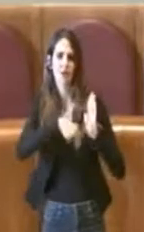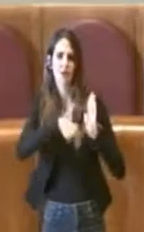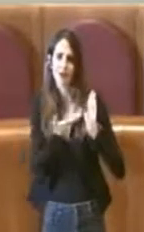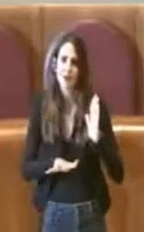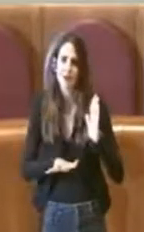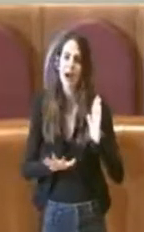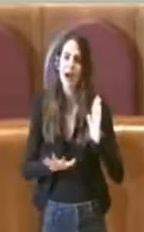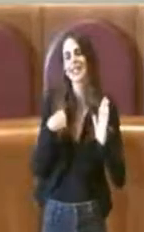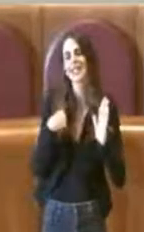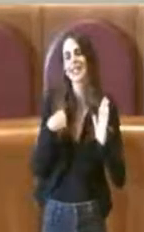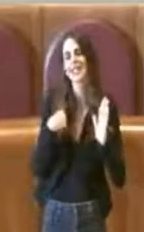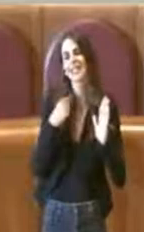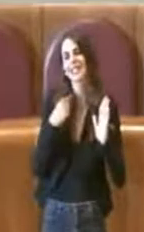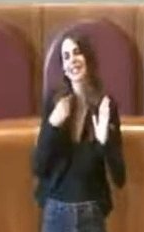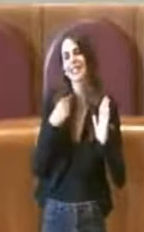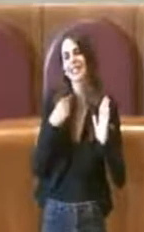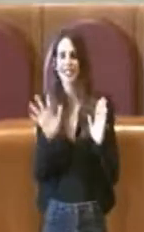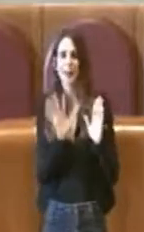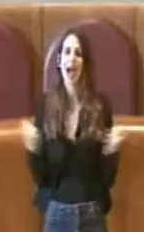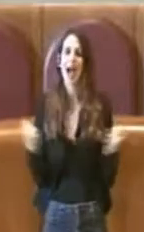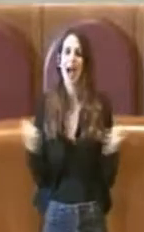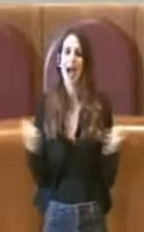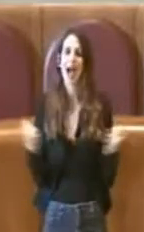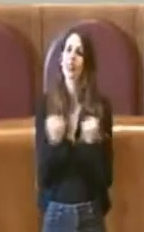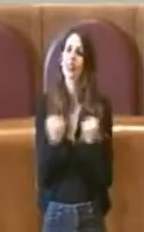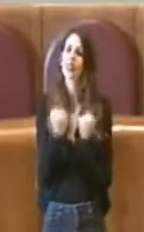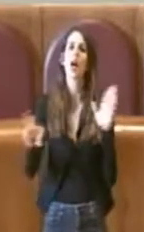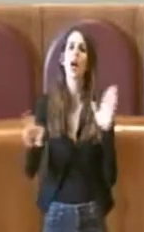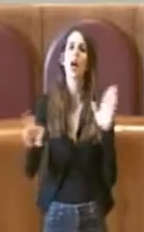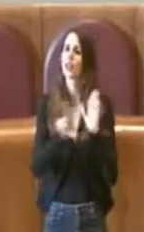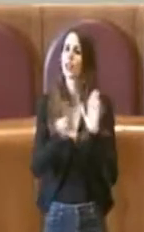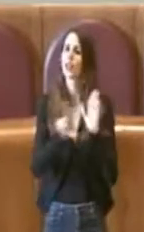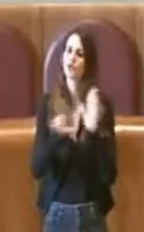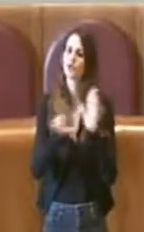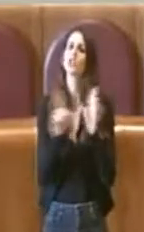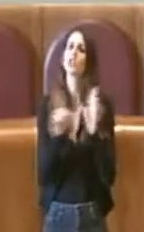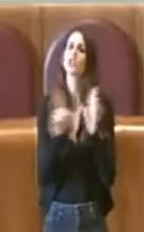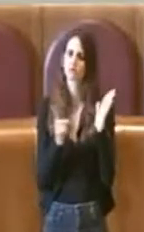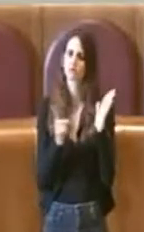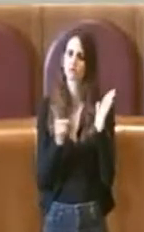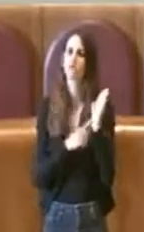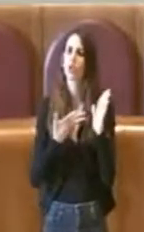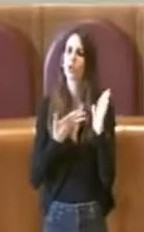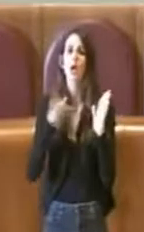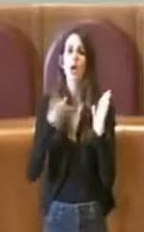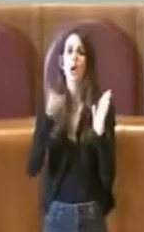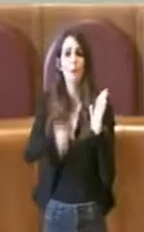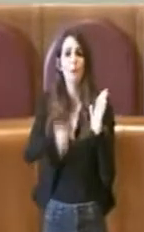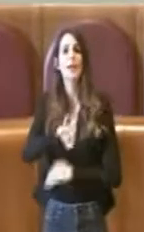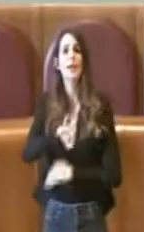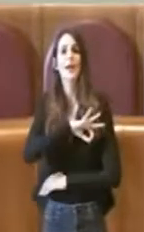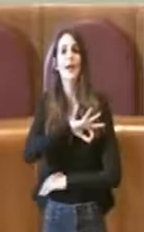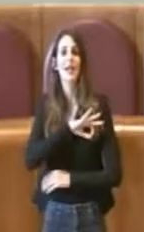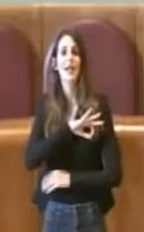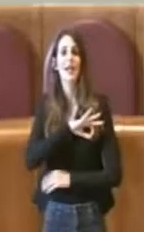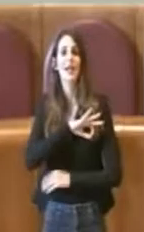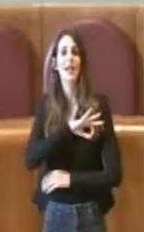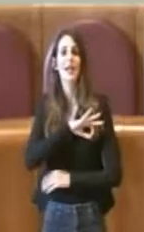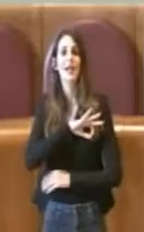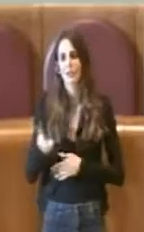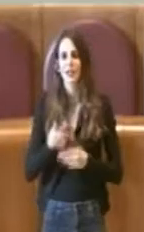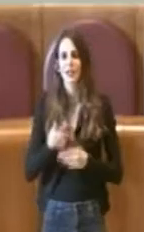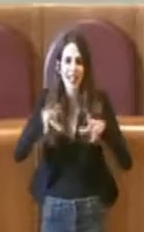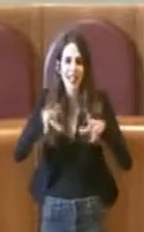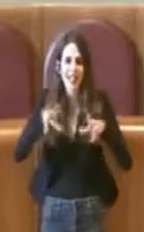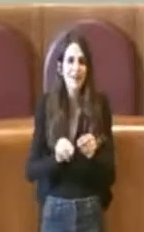questa mi sembra un'attività assolutamente legittima e anche meritevole perché, diciamo, non è semplice, come ripeto,